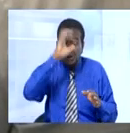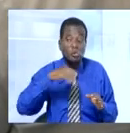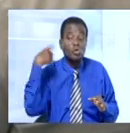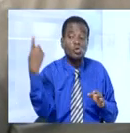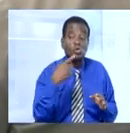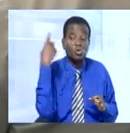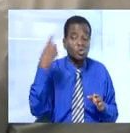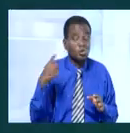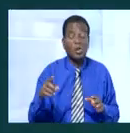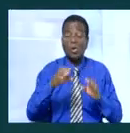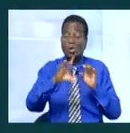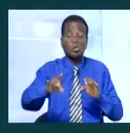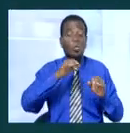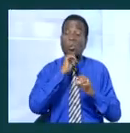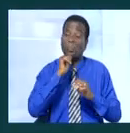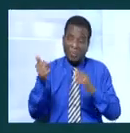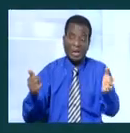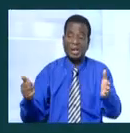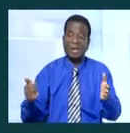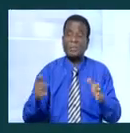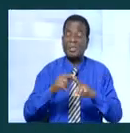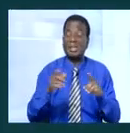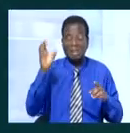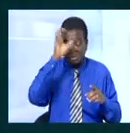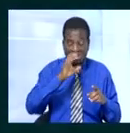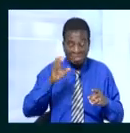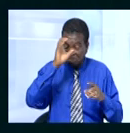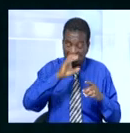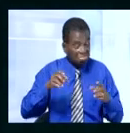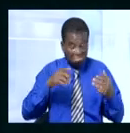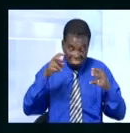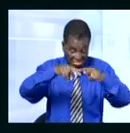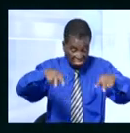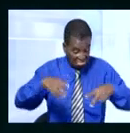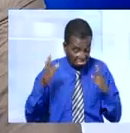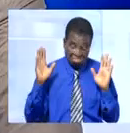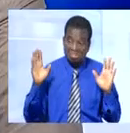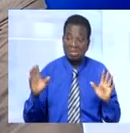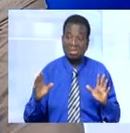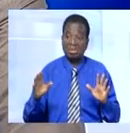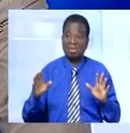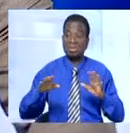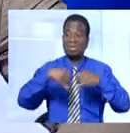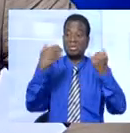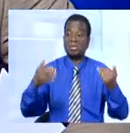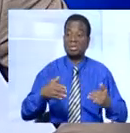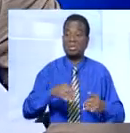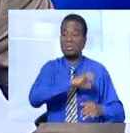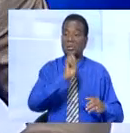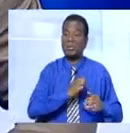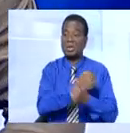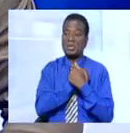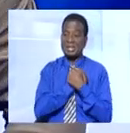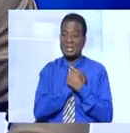introuvable depuis plus de 12 jours. Mais les recherches ne sont pas aises. de cette édition. Merci